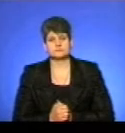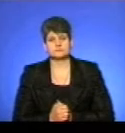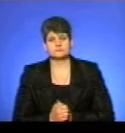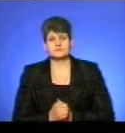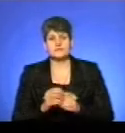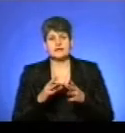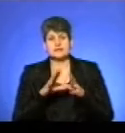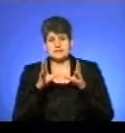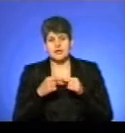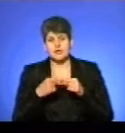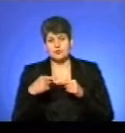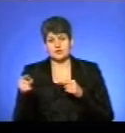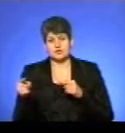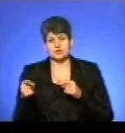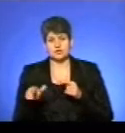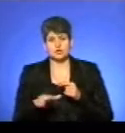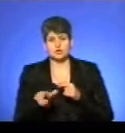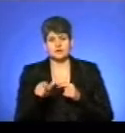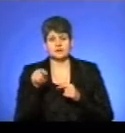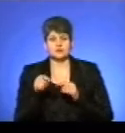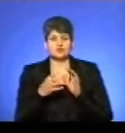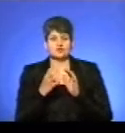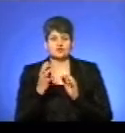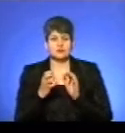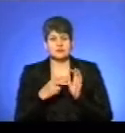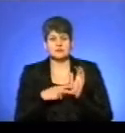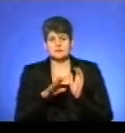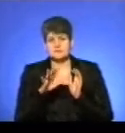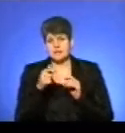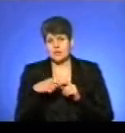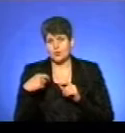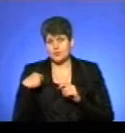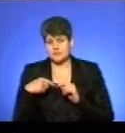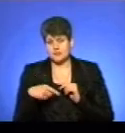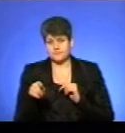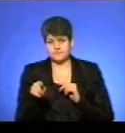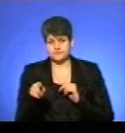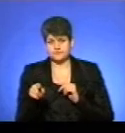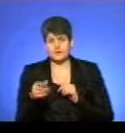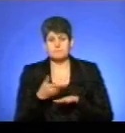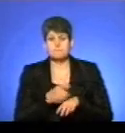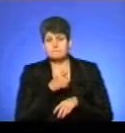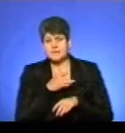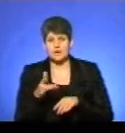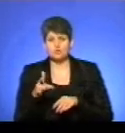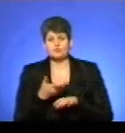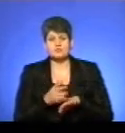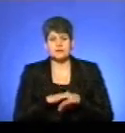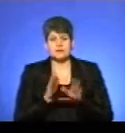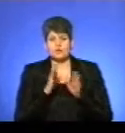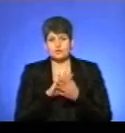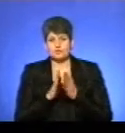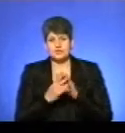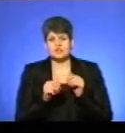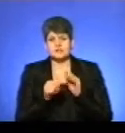Загальнопротяжність даних доріг становить 1485 кілометрів. В періоду складення погодних умов, це 16